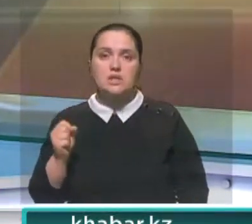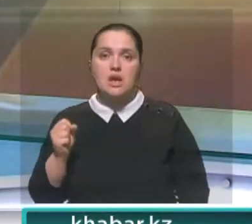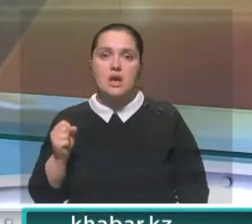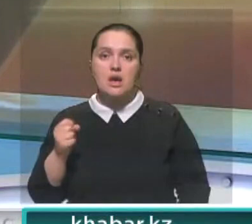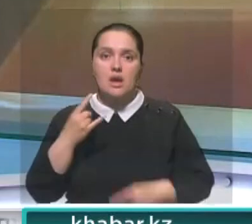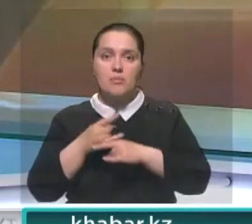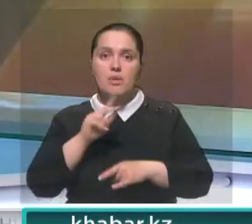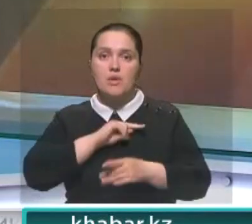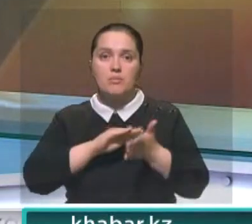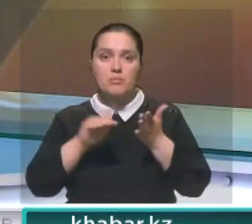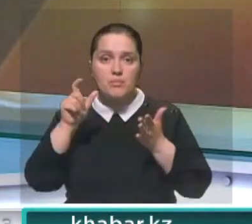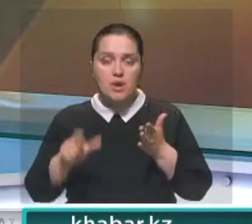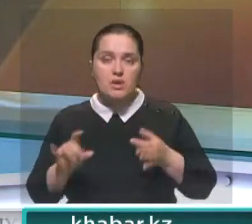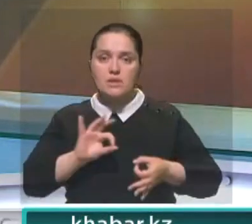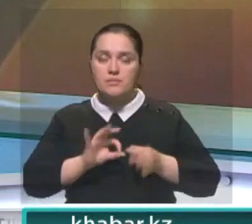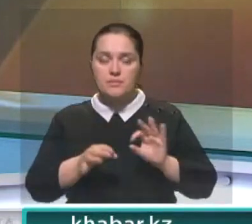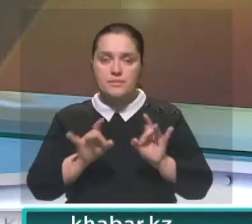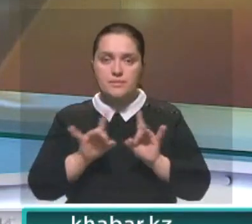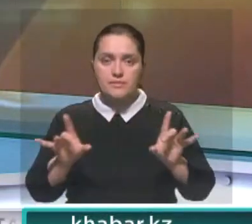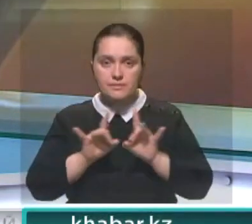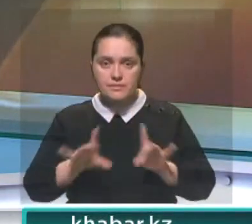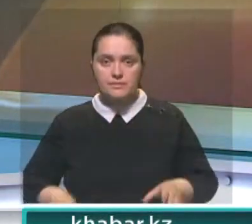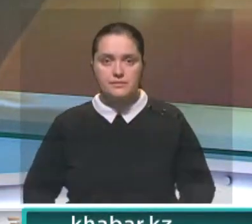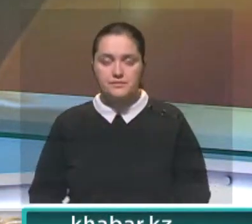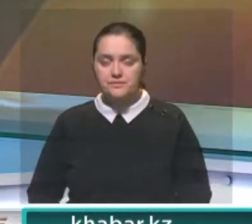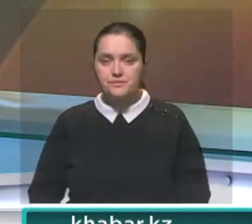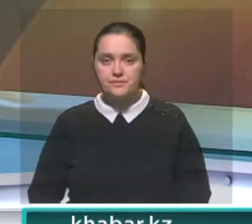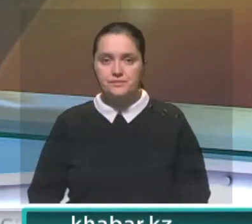работала и моя коллега Сабина Рахимба. И она с подробностями.